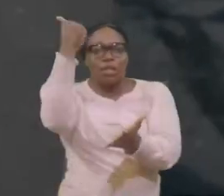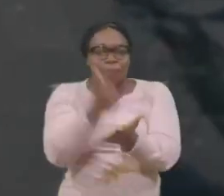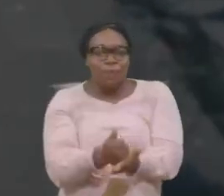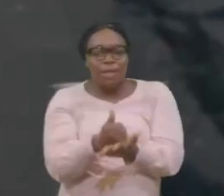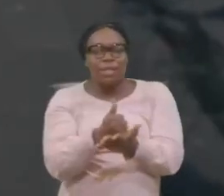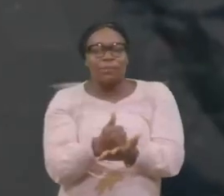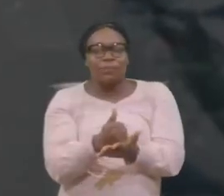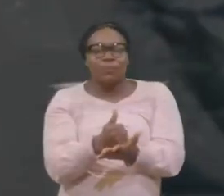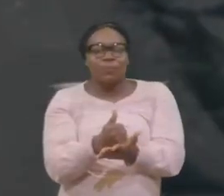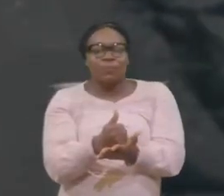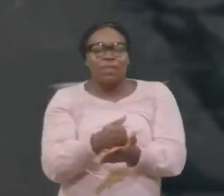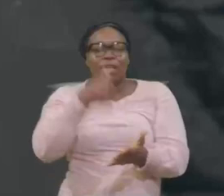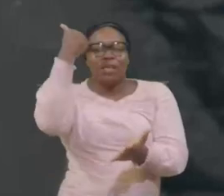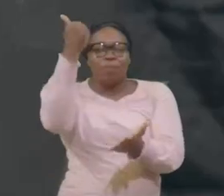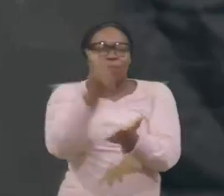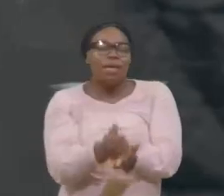Est-ce que, Tu as entendu ça,